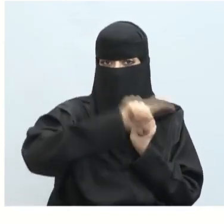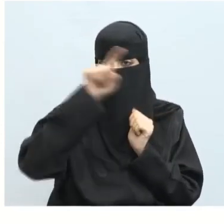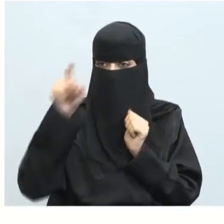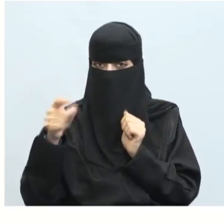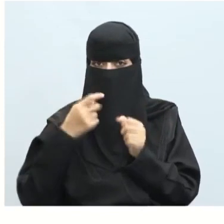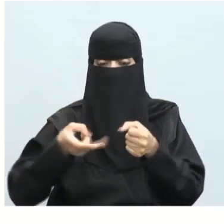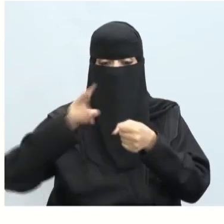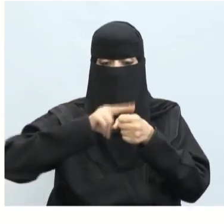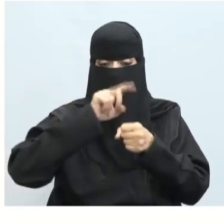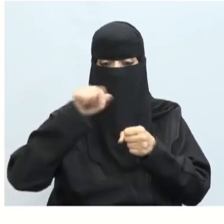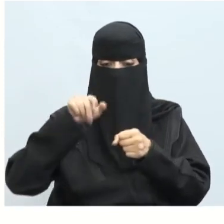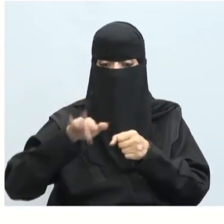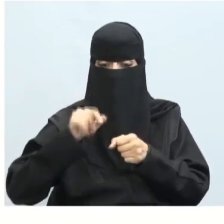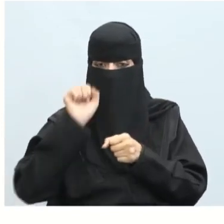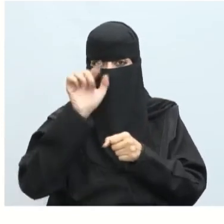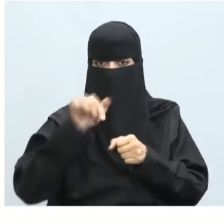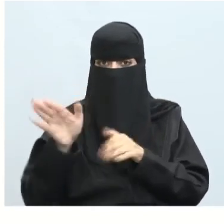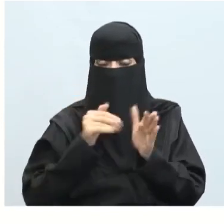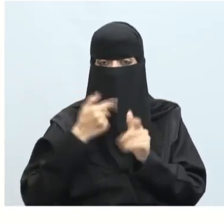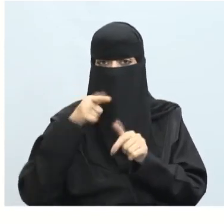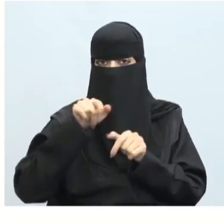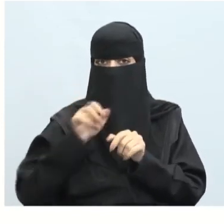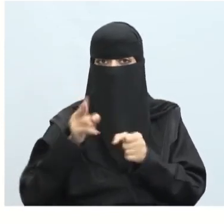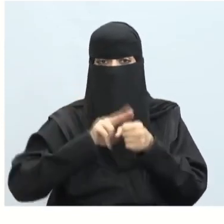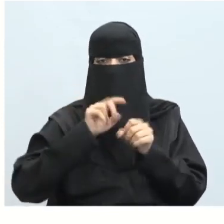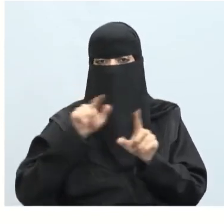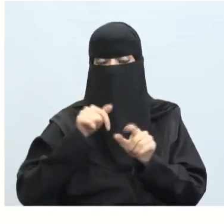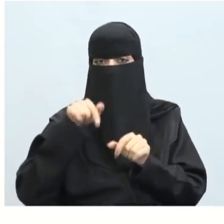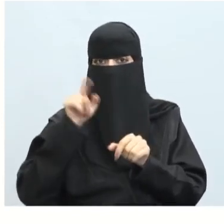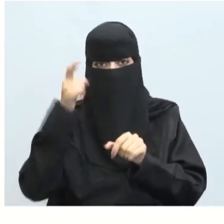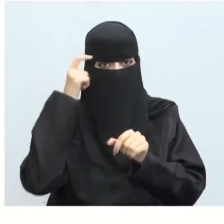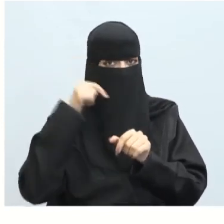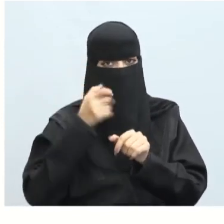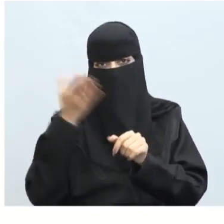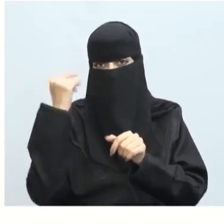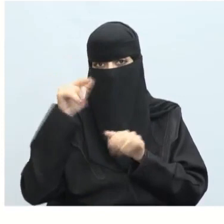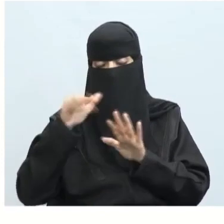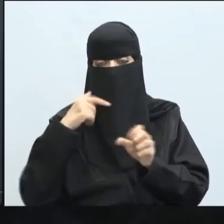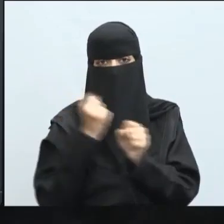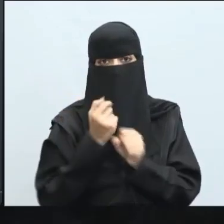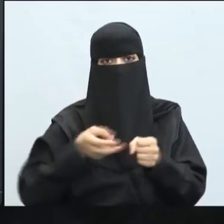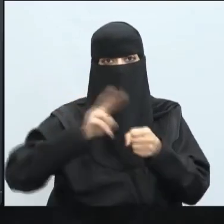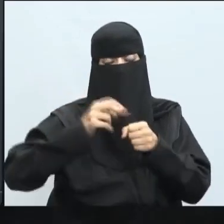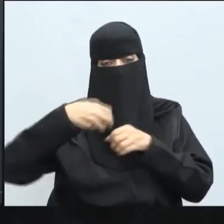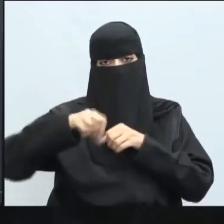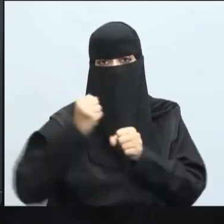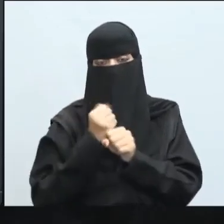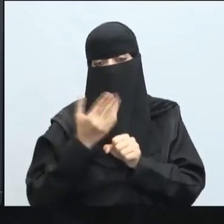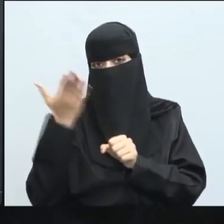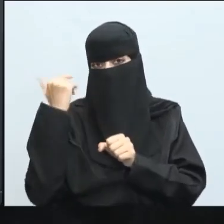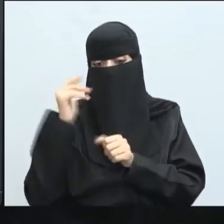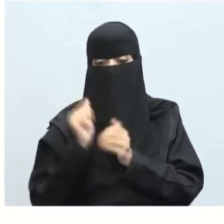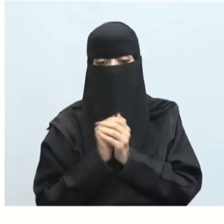كيف إعادة التسمية عن طريق خاصية الرينيم مباشرة هذه أصبح تعرفها عزيزي الطالب من الأجزاء العملية